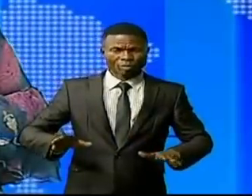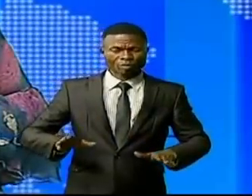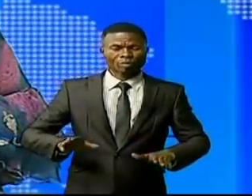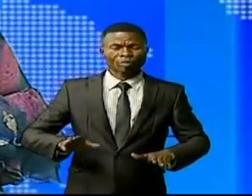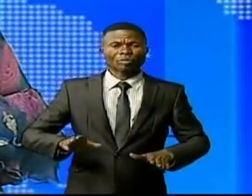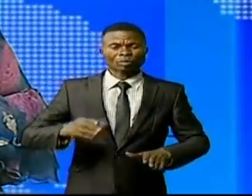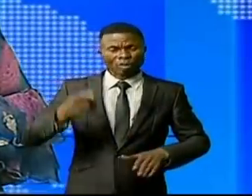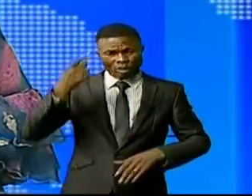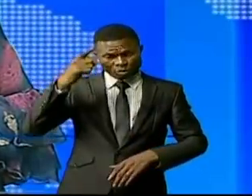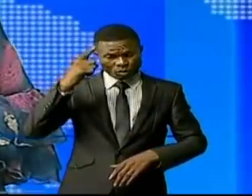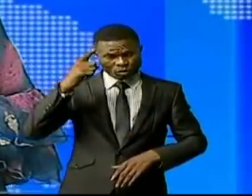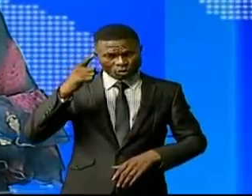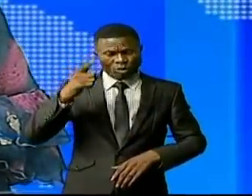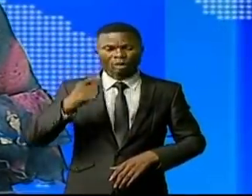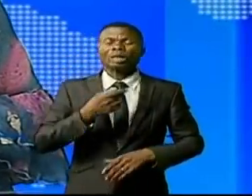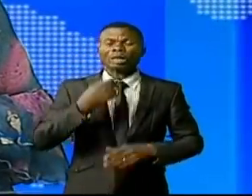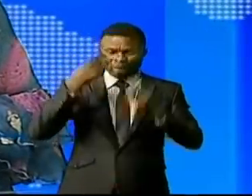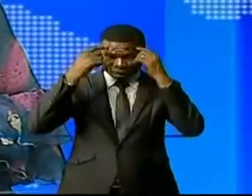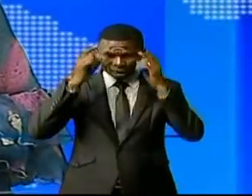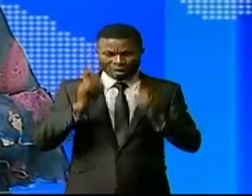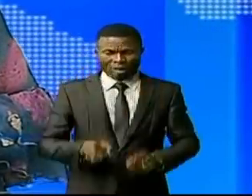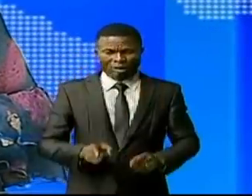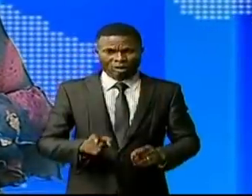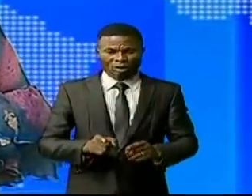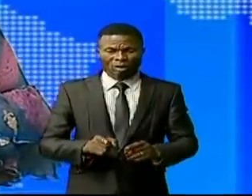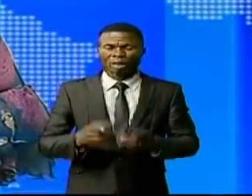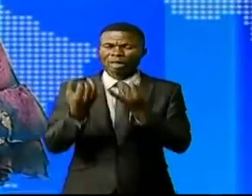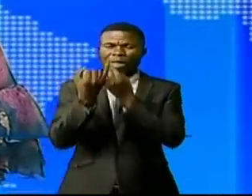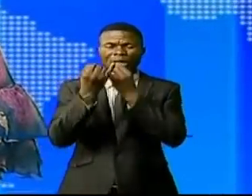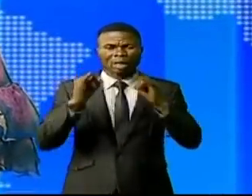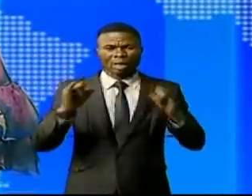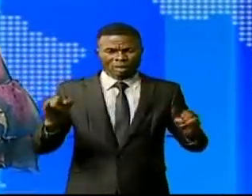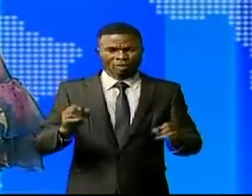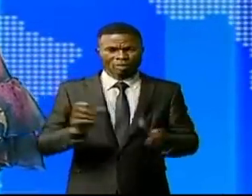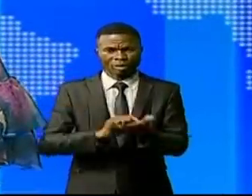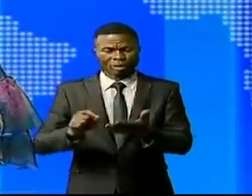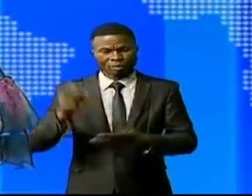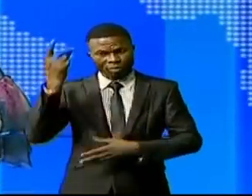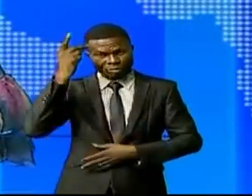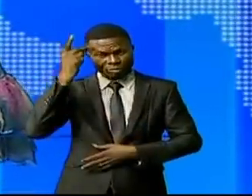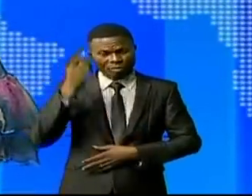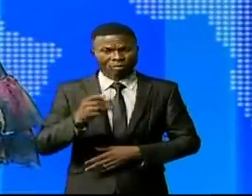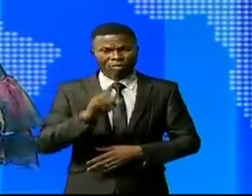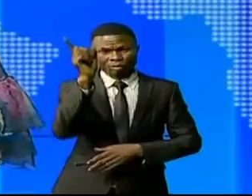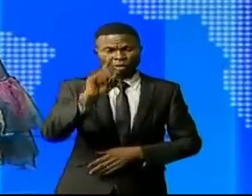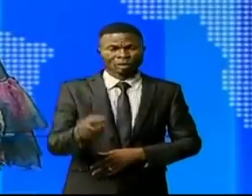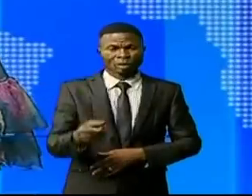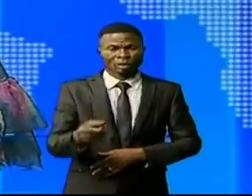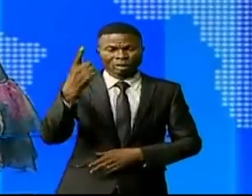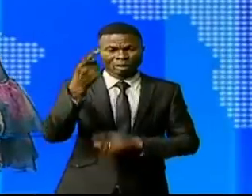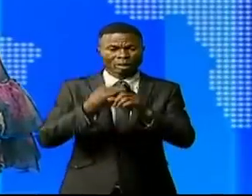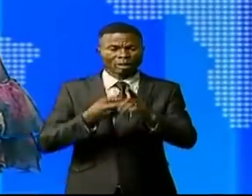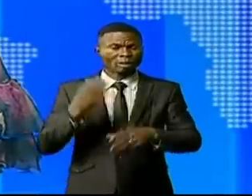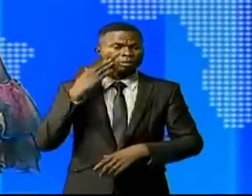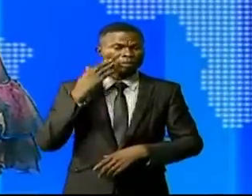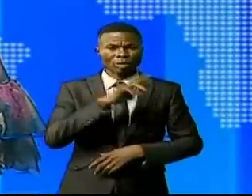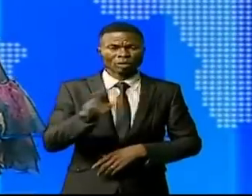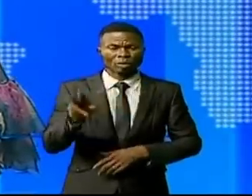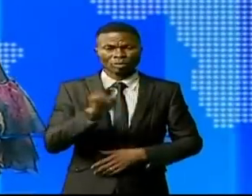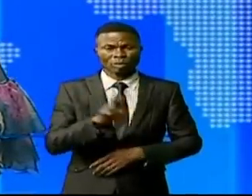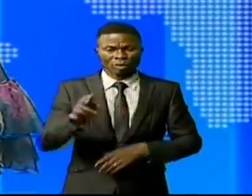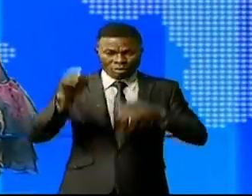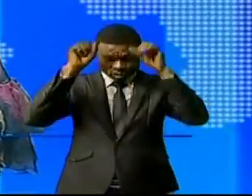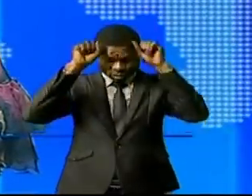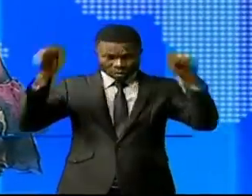puissent se prononcer en toute indépendance. C'est fait à Kinshasa le 31 mars 2022. Le